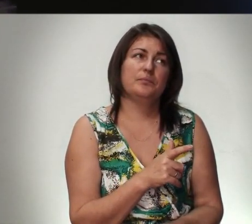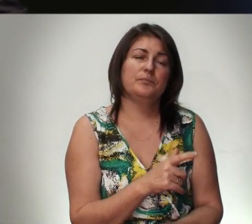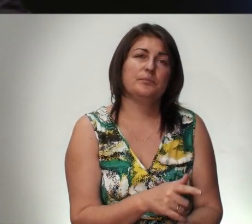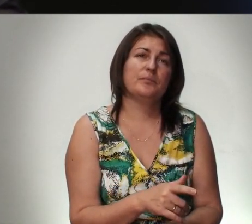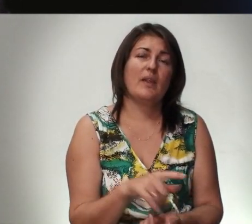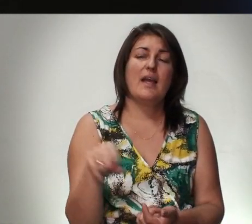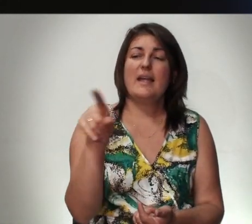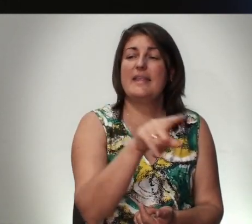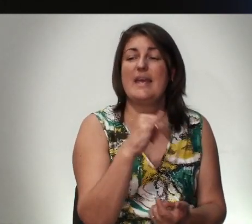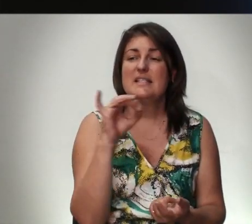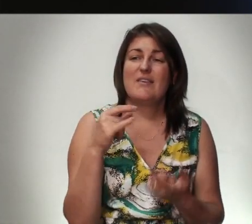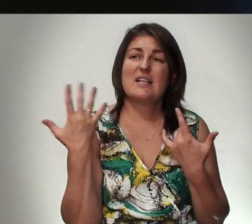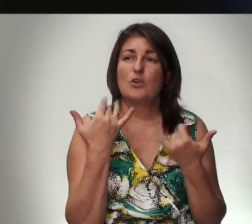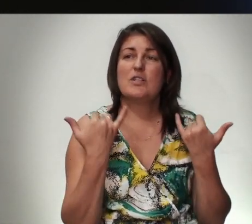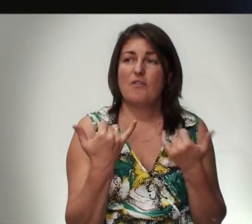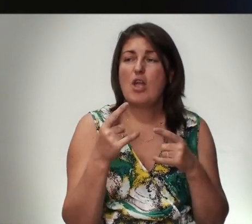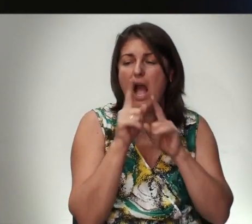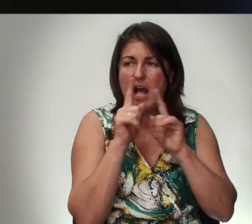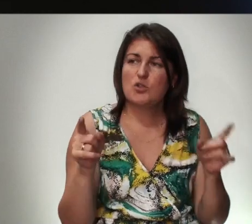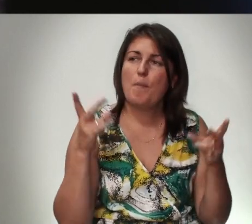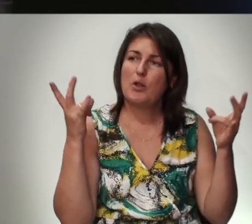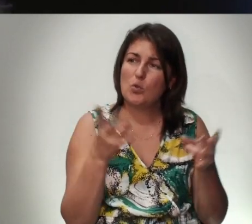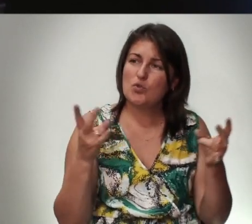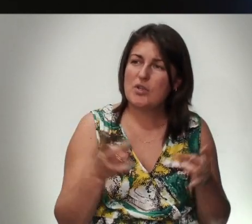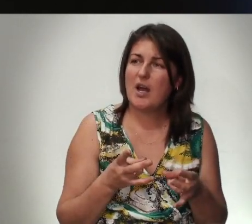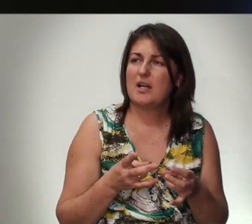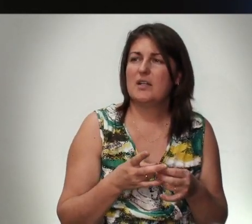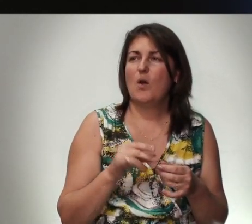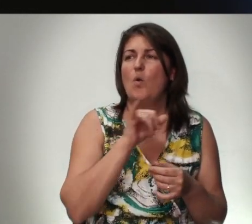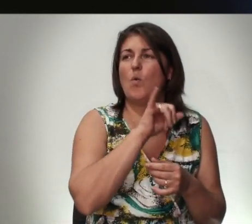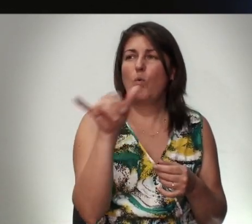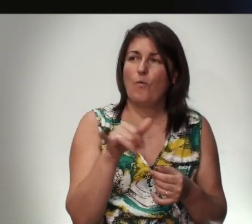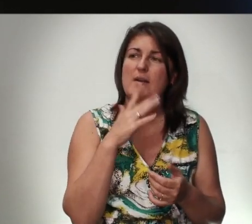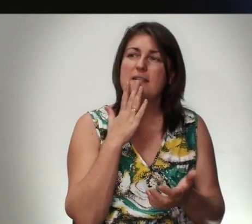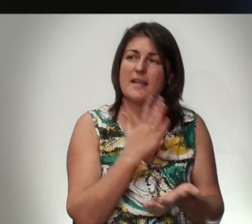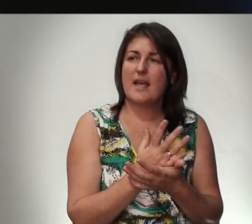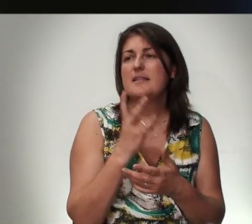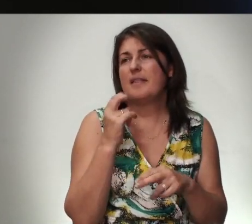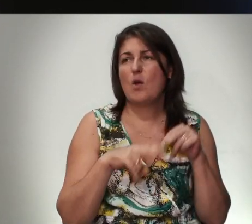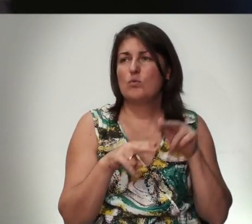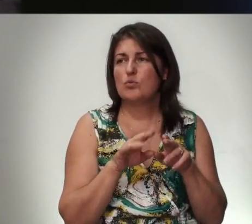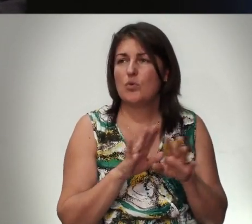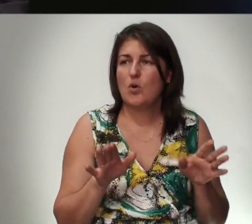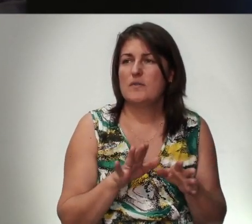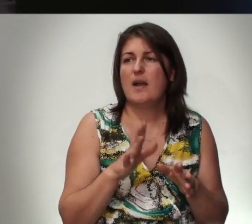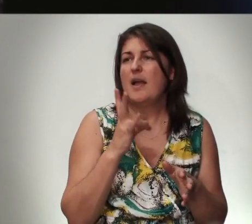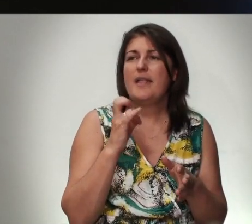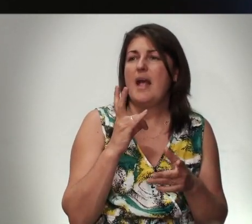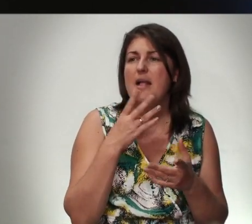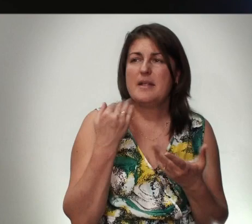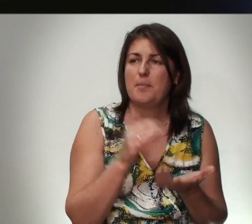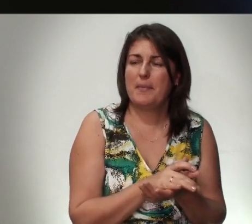Те Из Вас Которые Сегодня Особо Нуждаетесь У Вас Есть Не Устройство И Нет Мира